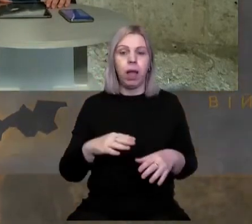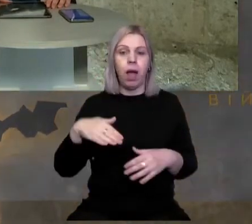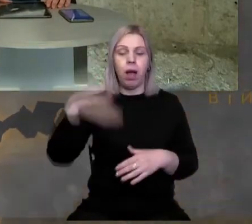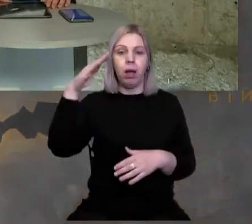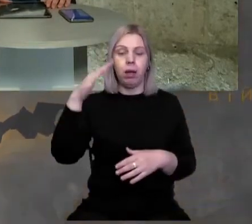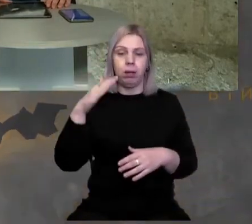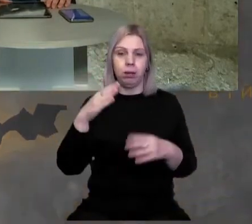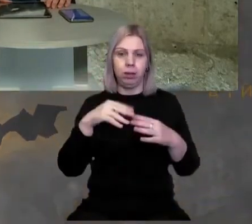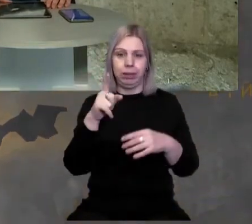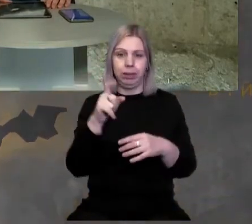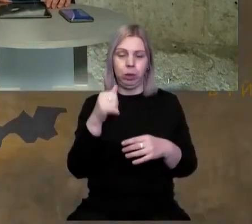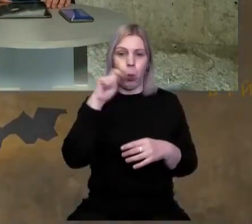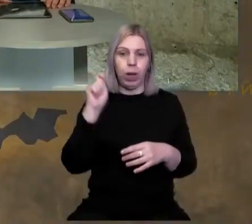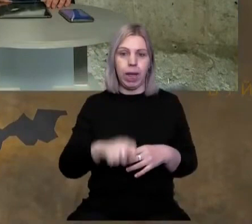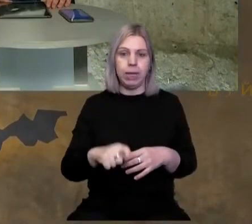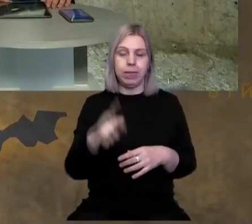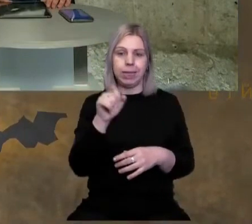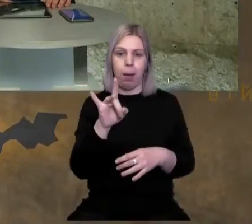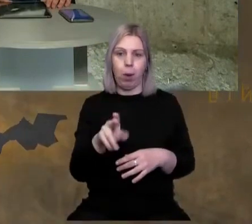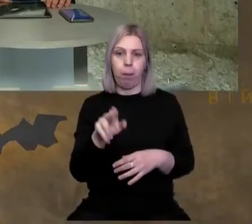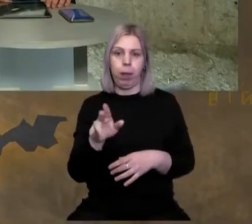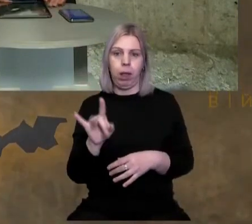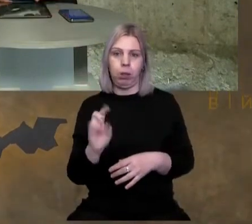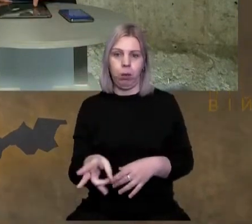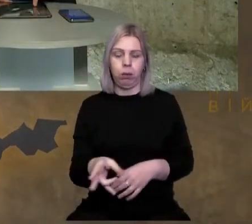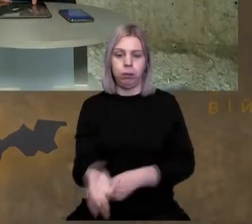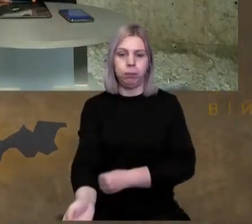українського, сьогодні, українського замку Паланок.